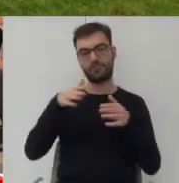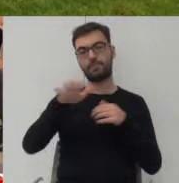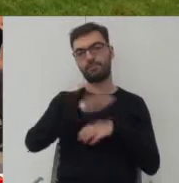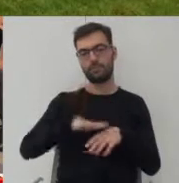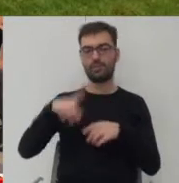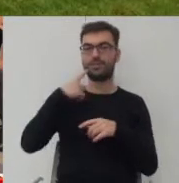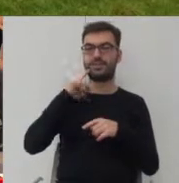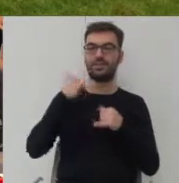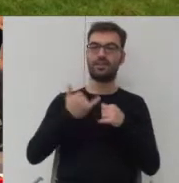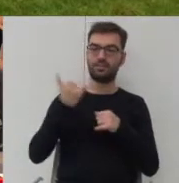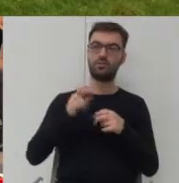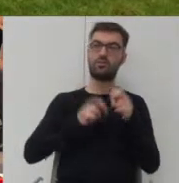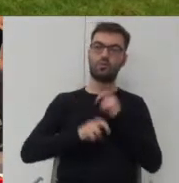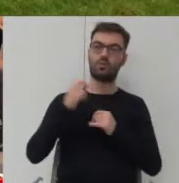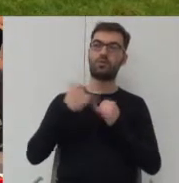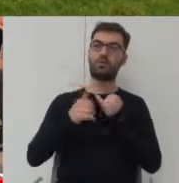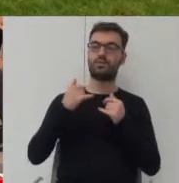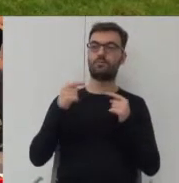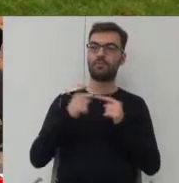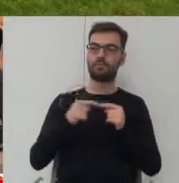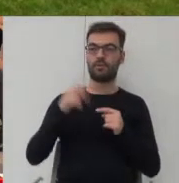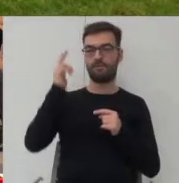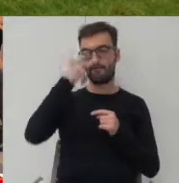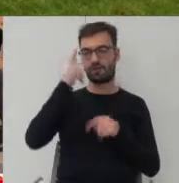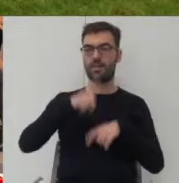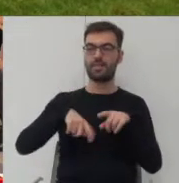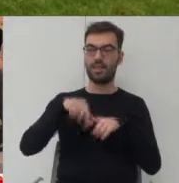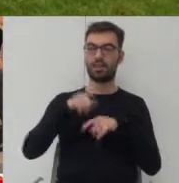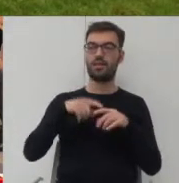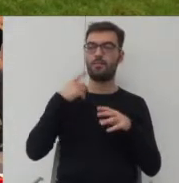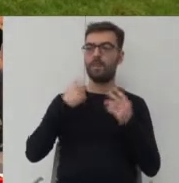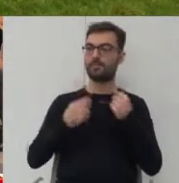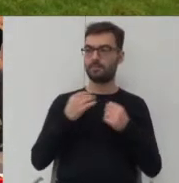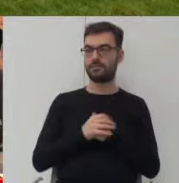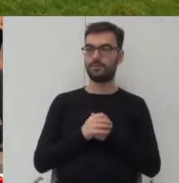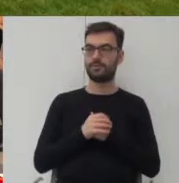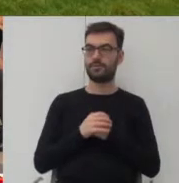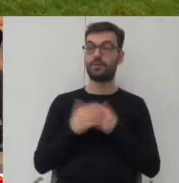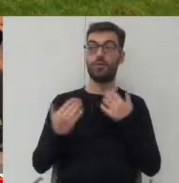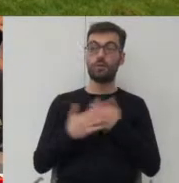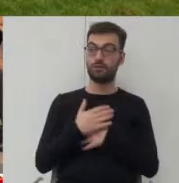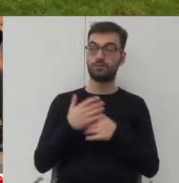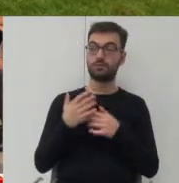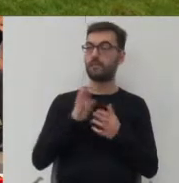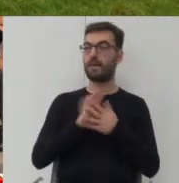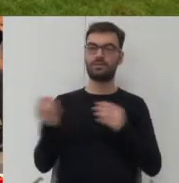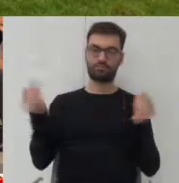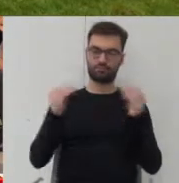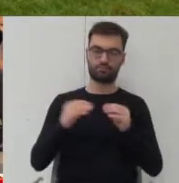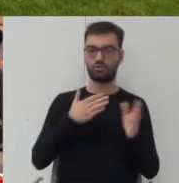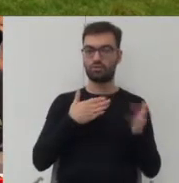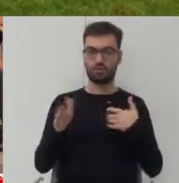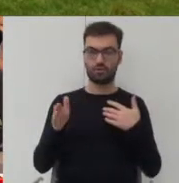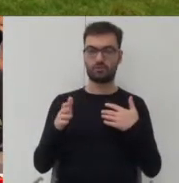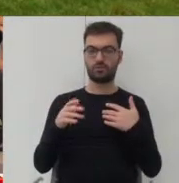dzieci, czy ruchu, korzystając na przykład z filozofii naturalnych placów zabaw, okazuje się, że bez instalowania gotowych,